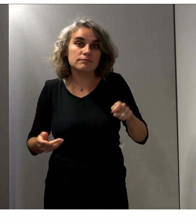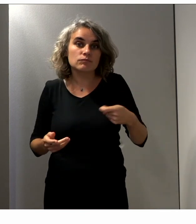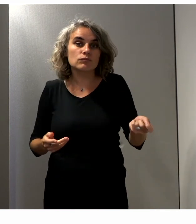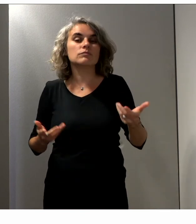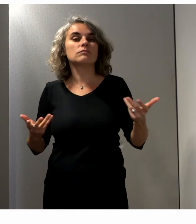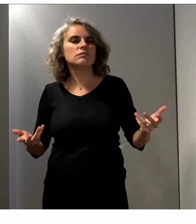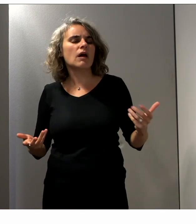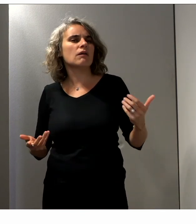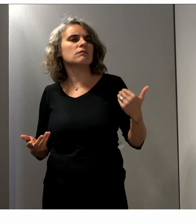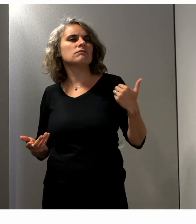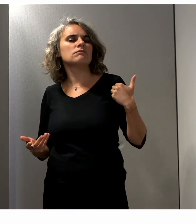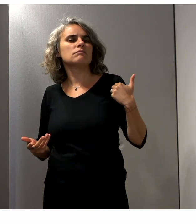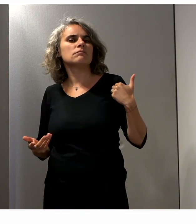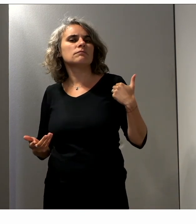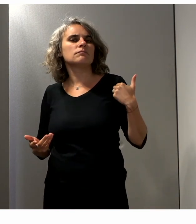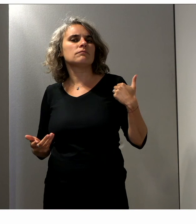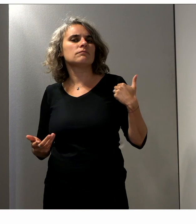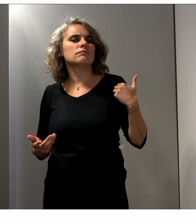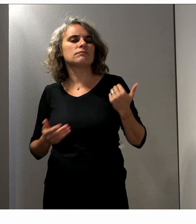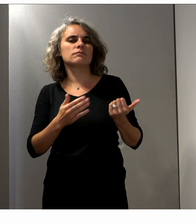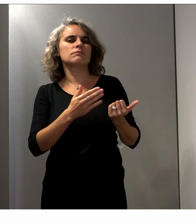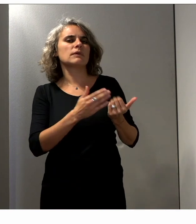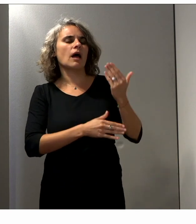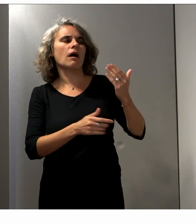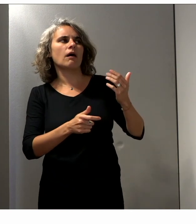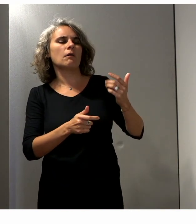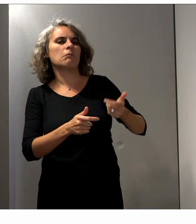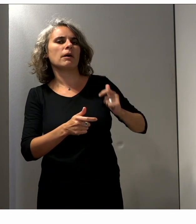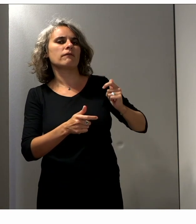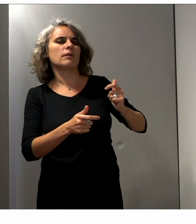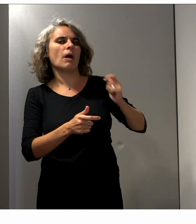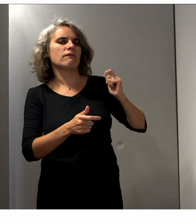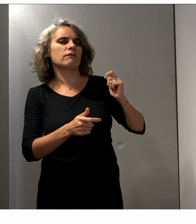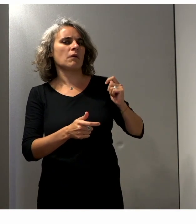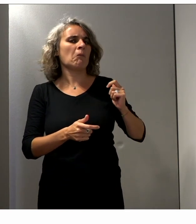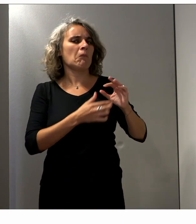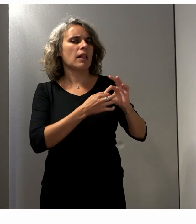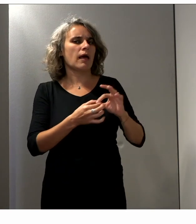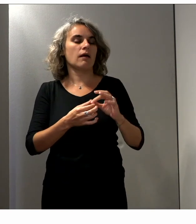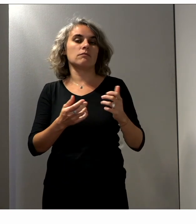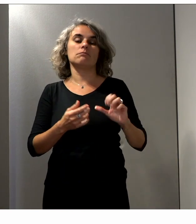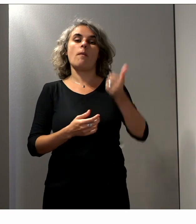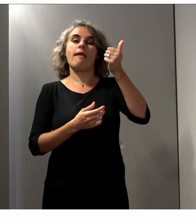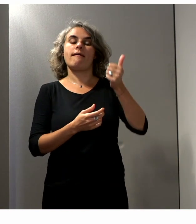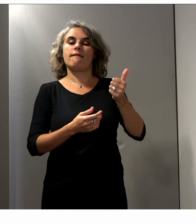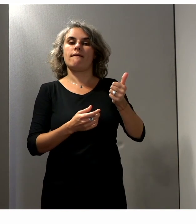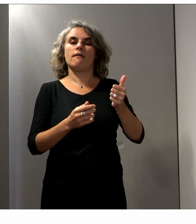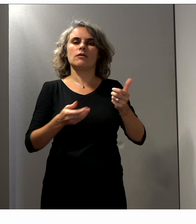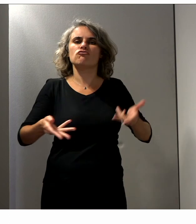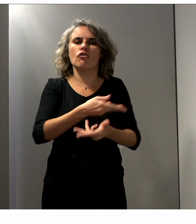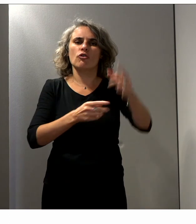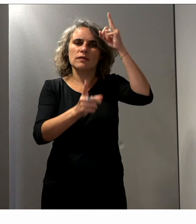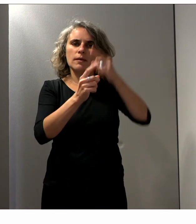deux séquences finalement qui, d'une certaine façon, l'annonçaient, d'une part la table ronde sur la démocratie locale